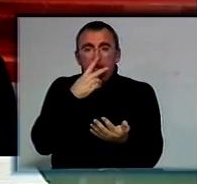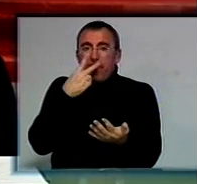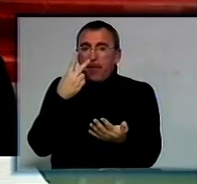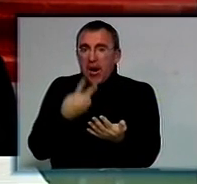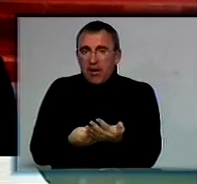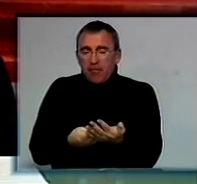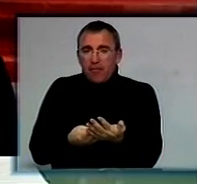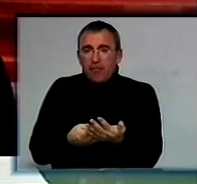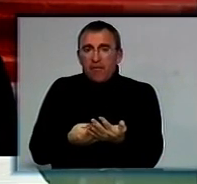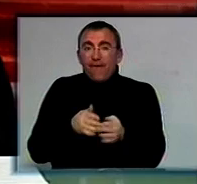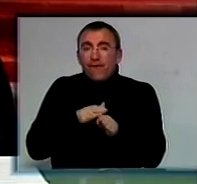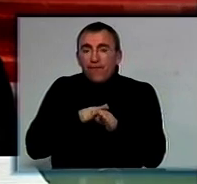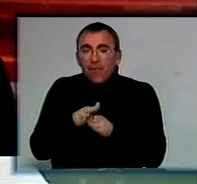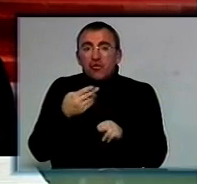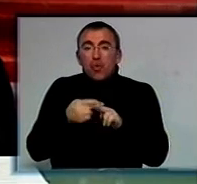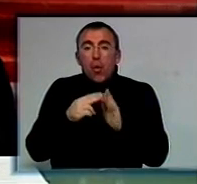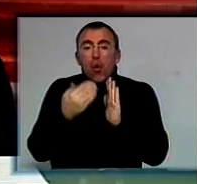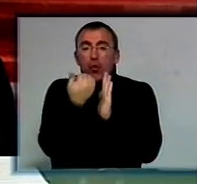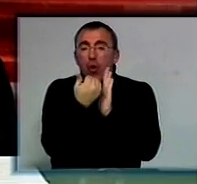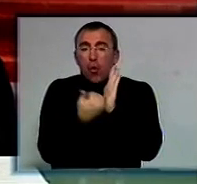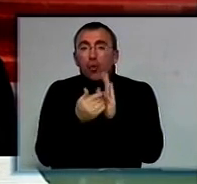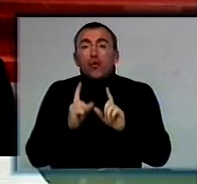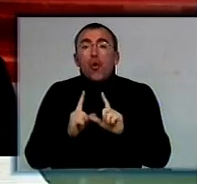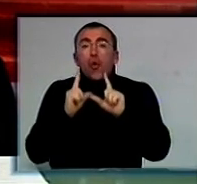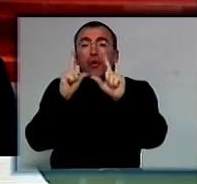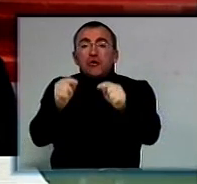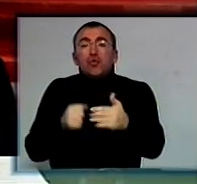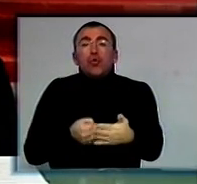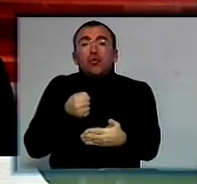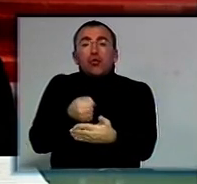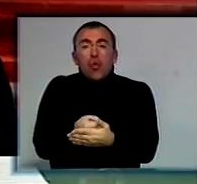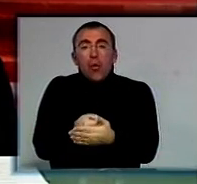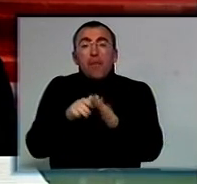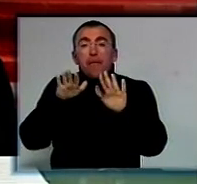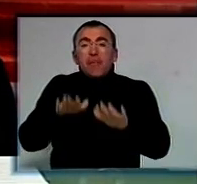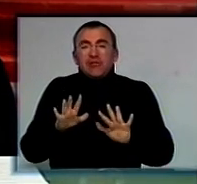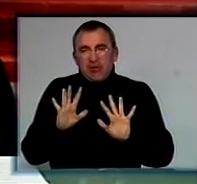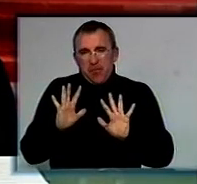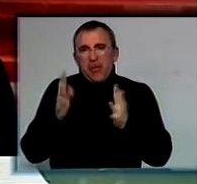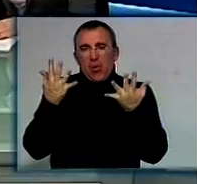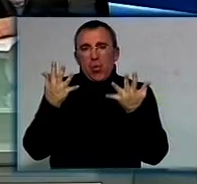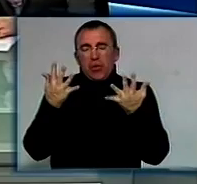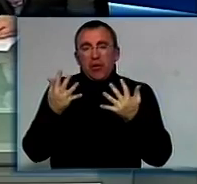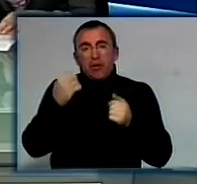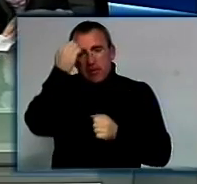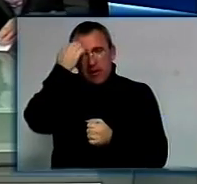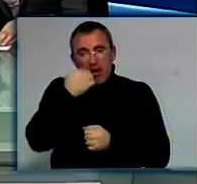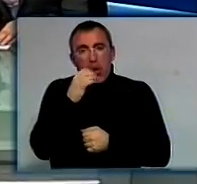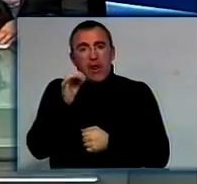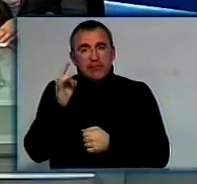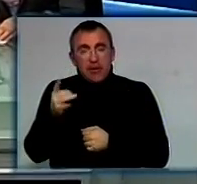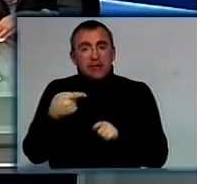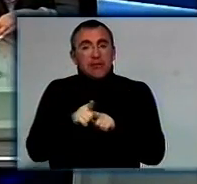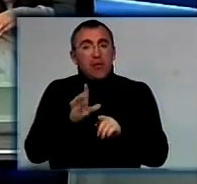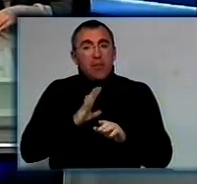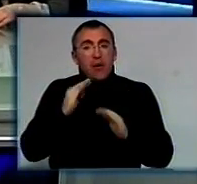саме виконання цього нормативу доїзду до місця пригоди, так скажі. Дякую, пане Олександре. Нагадаю, що